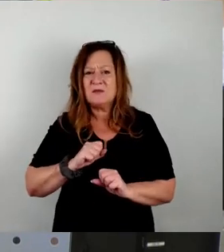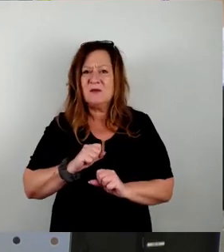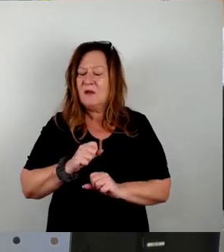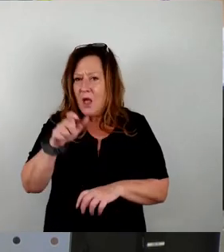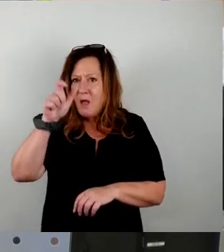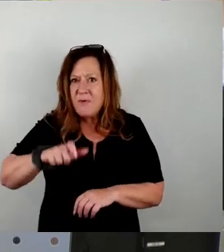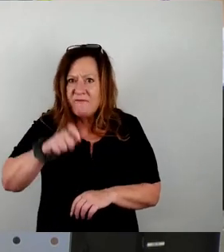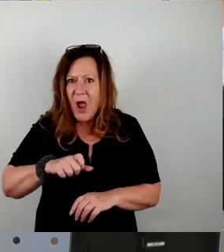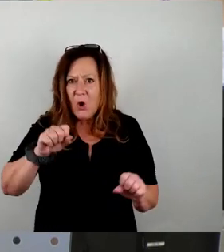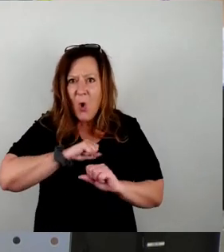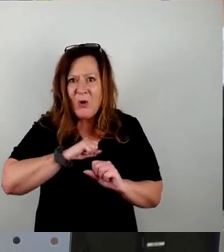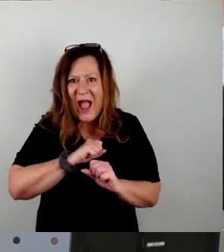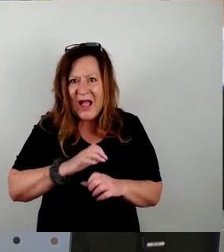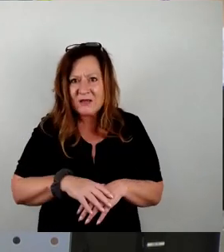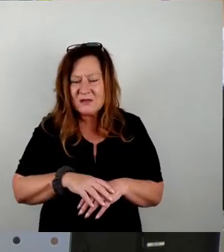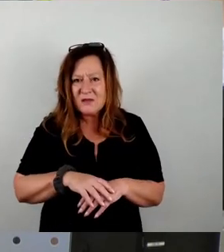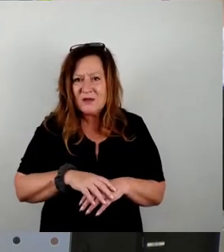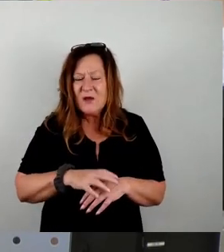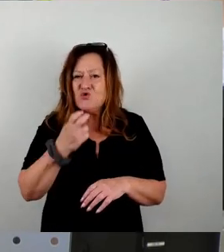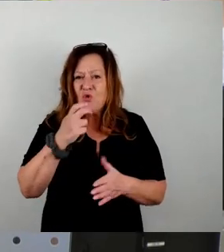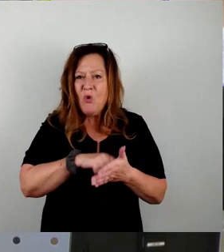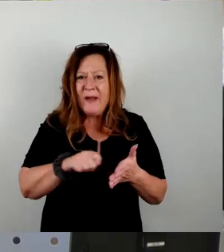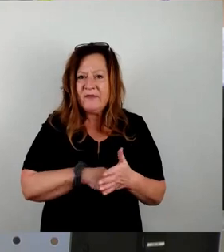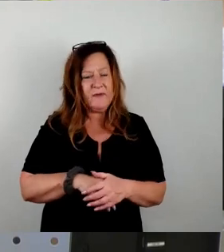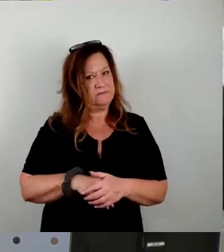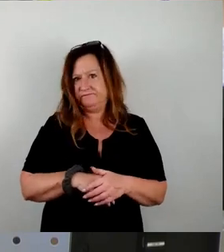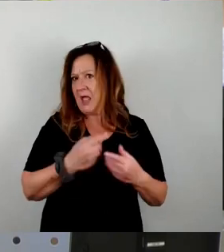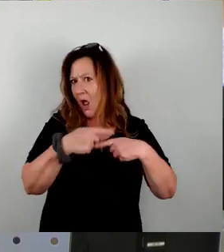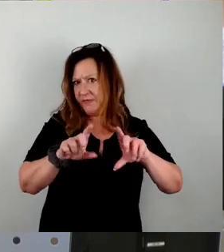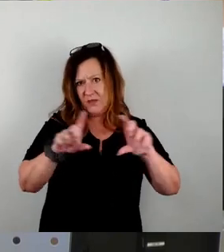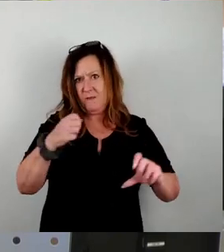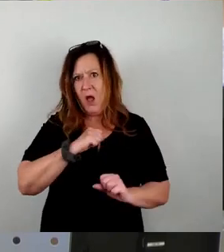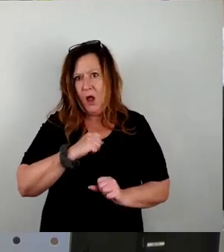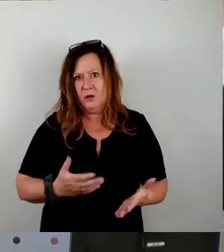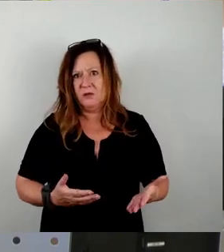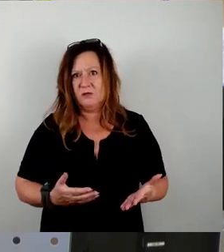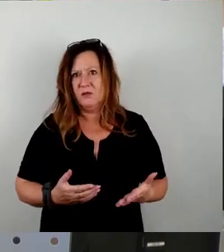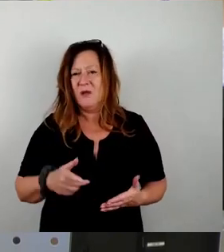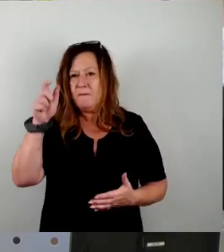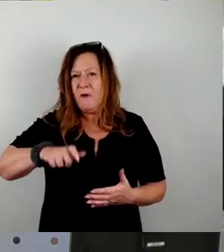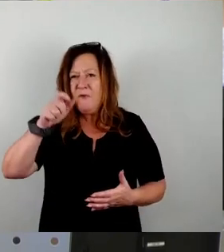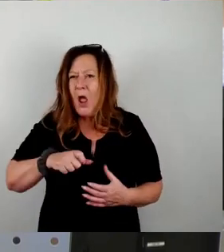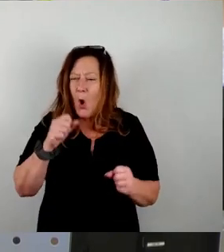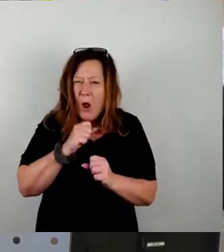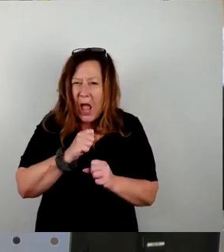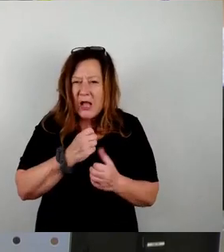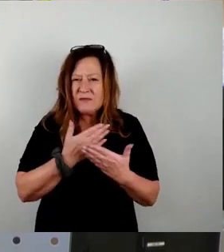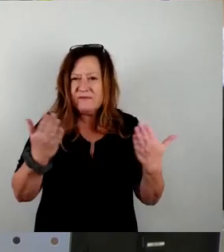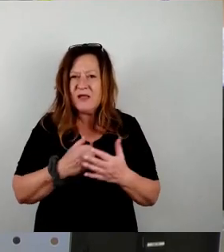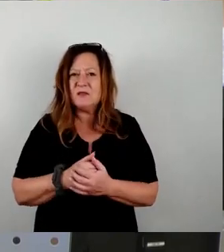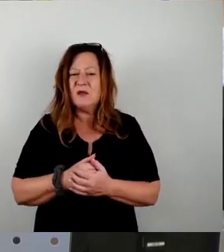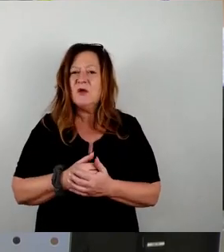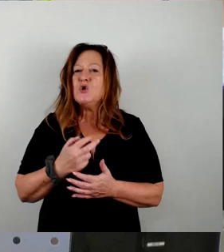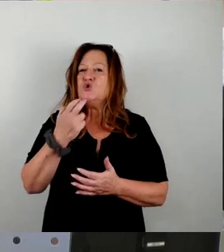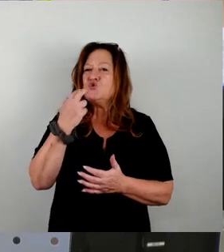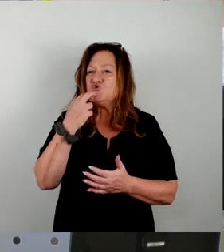anderem Angst, als dass der Strom ausfallen könnte. Die Bevölkerung hat zurzeit intensiv Angst davor, den Strom, der anliegt,